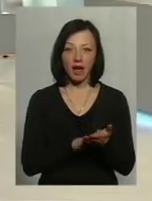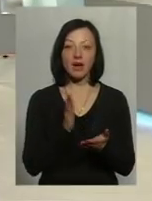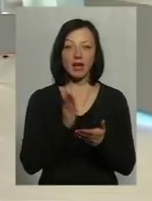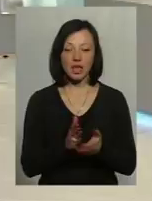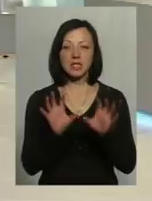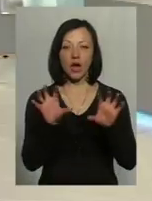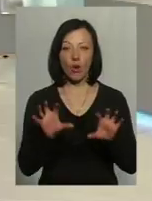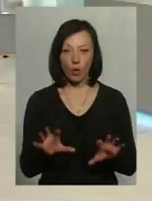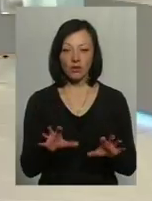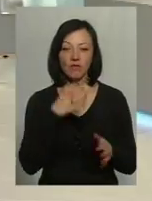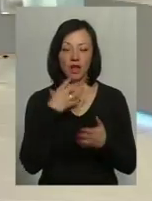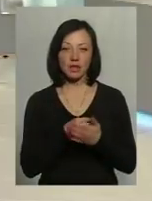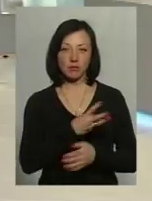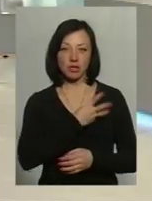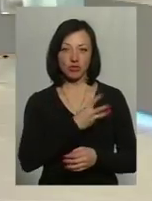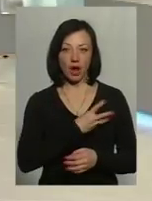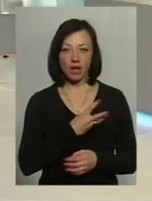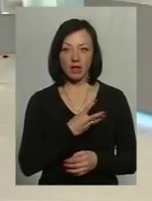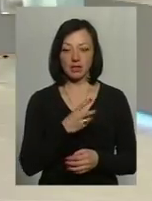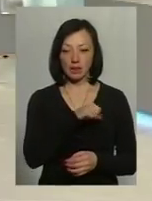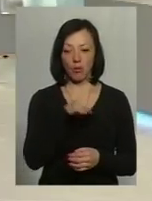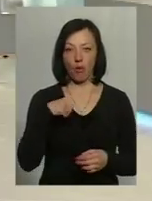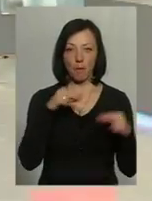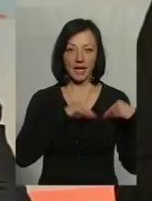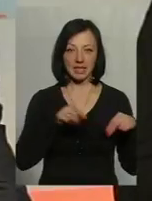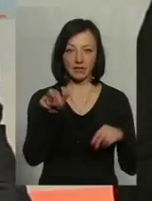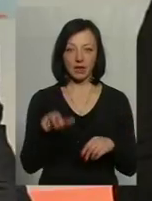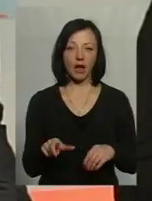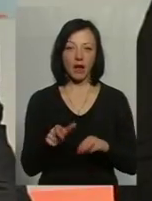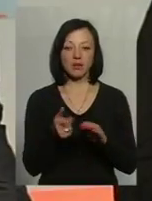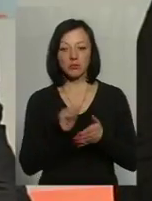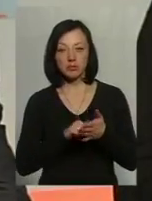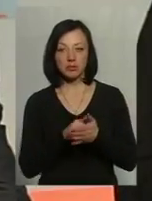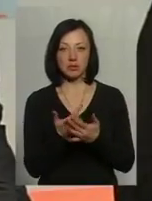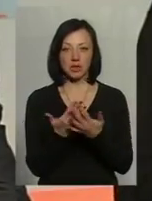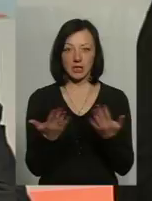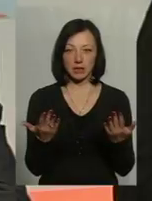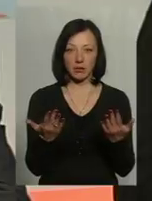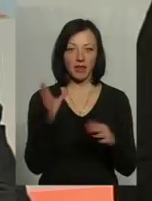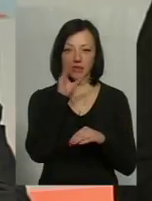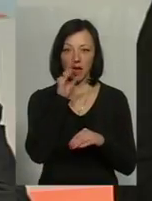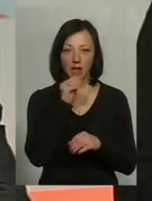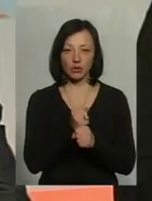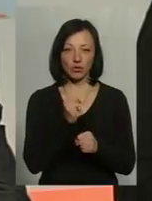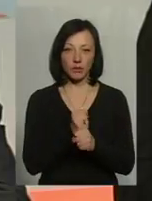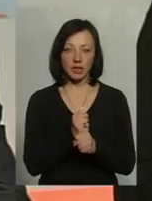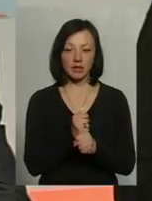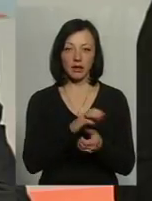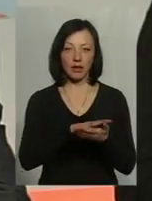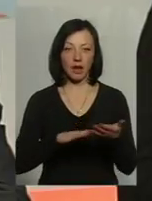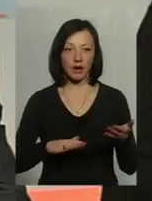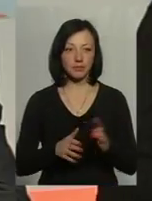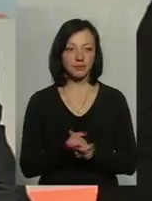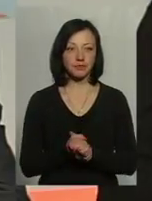законною, якщо це є власне бажання, внутрішнє спонукання самого працівника, викликане тим, що він не встигає щось зробити і так далі.